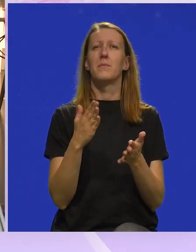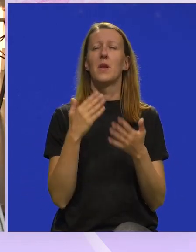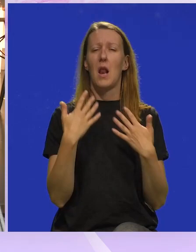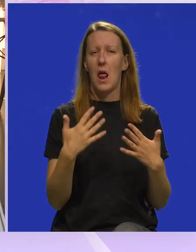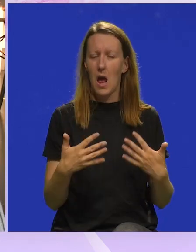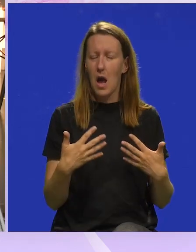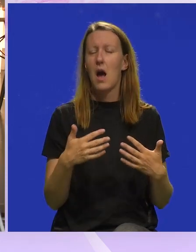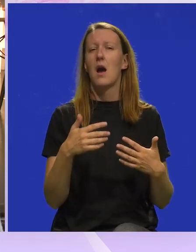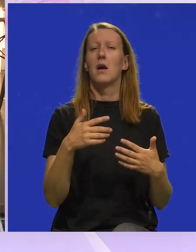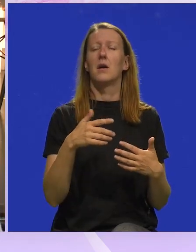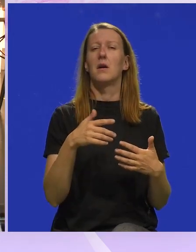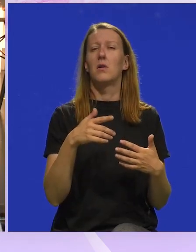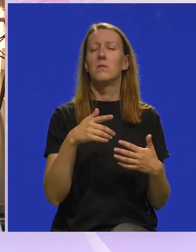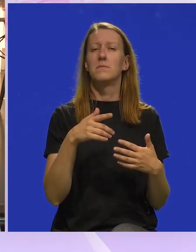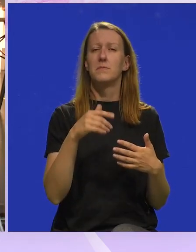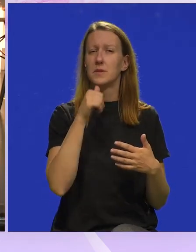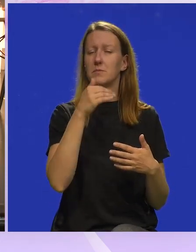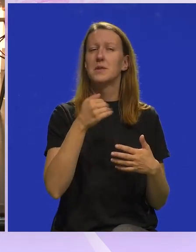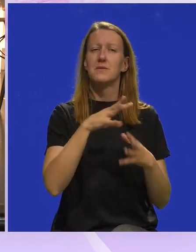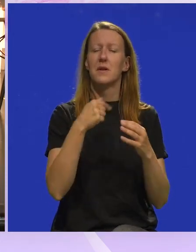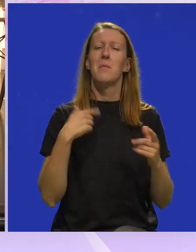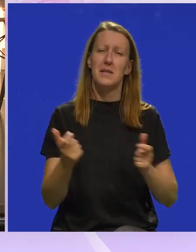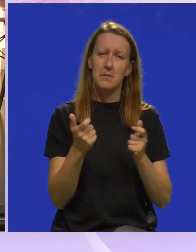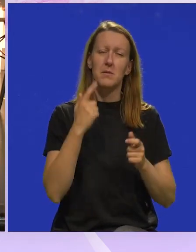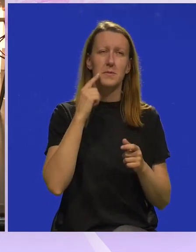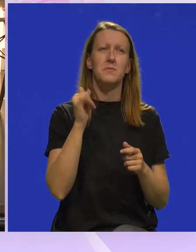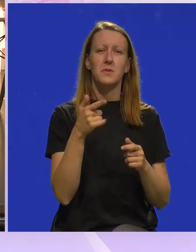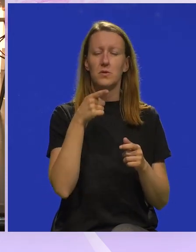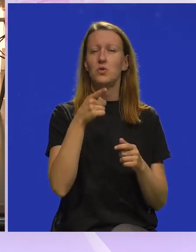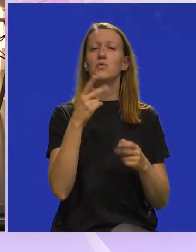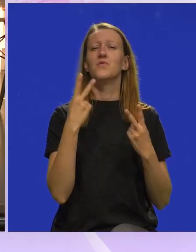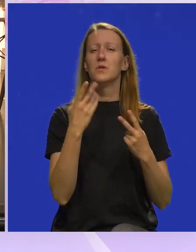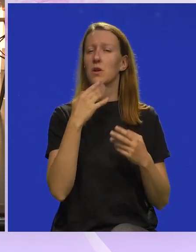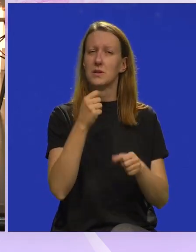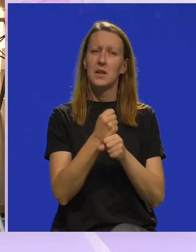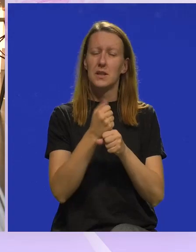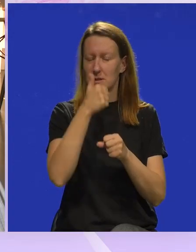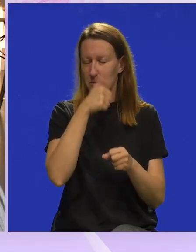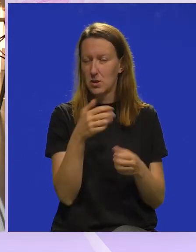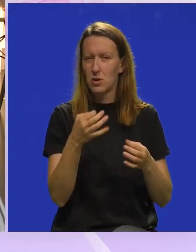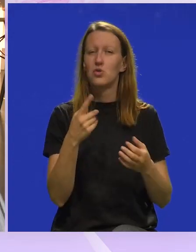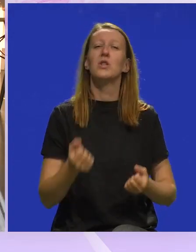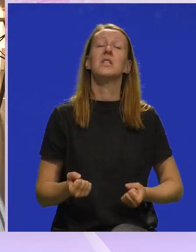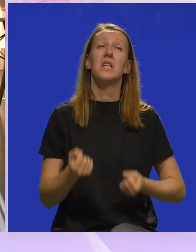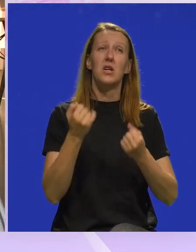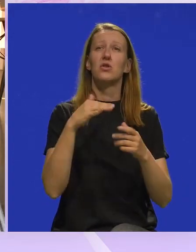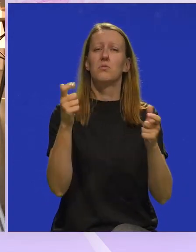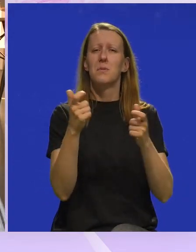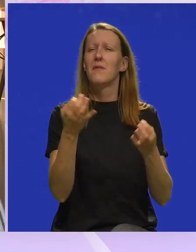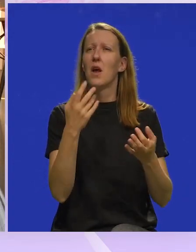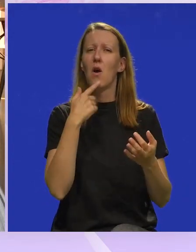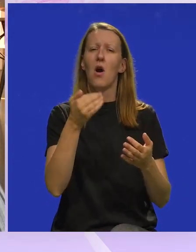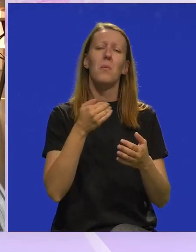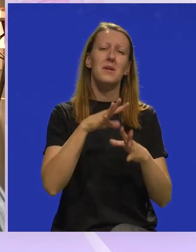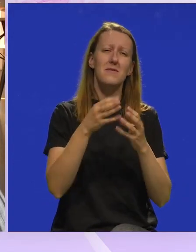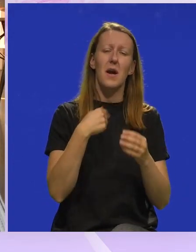užasno lagan i prije svega nama zabavan, a mislim da je to ključ kad se radi komedija. Teško da ćemo zabaviti nekoga